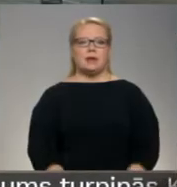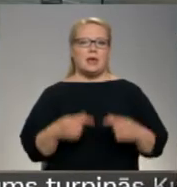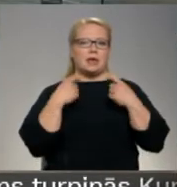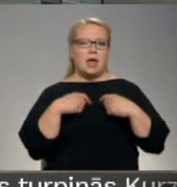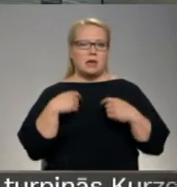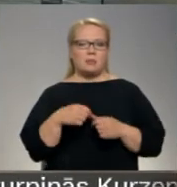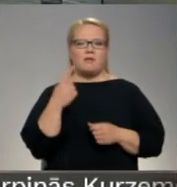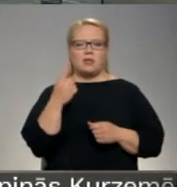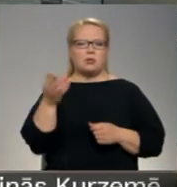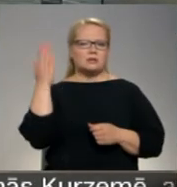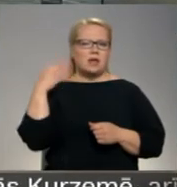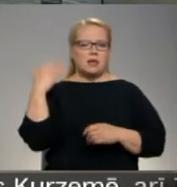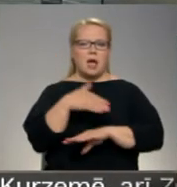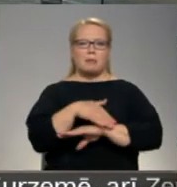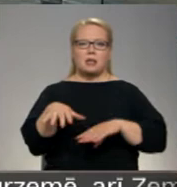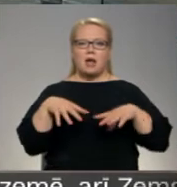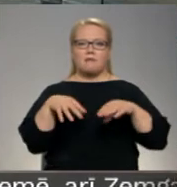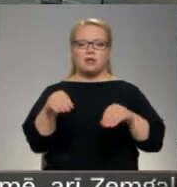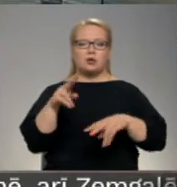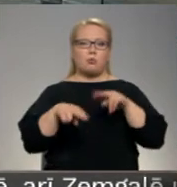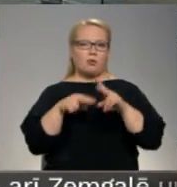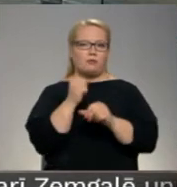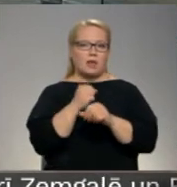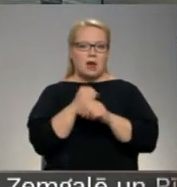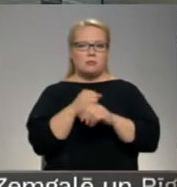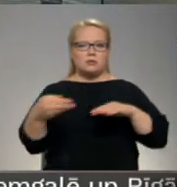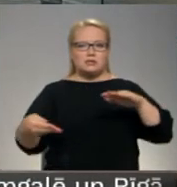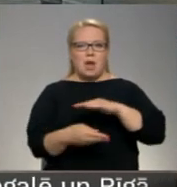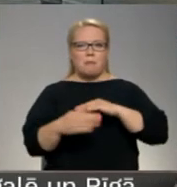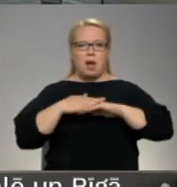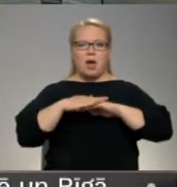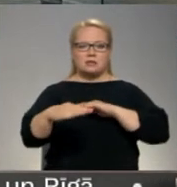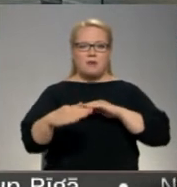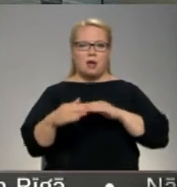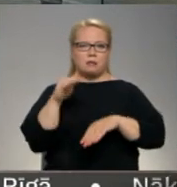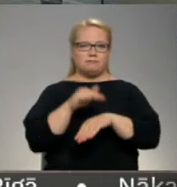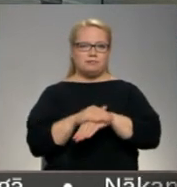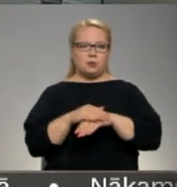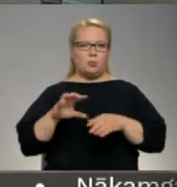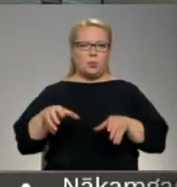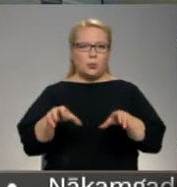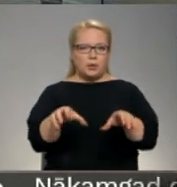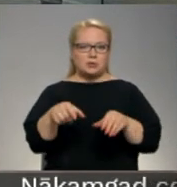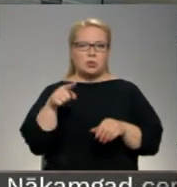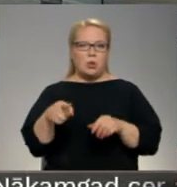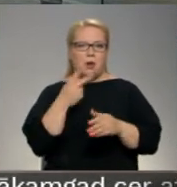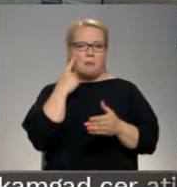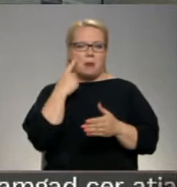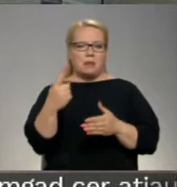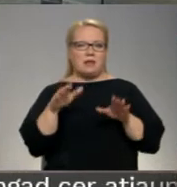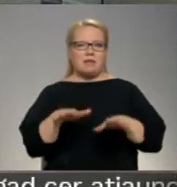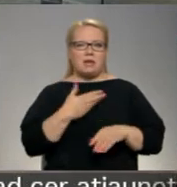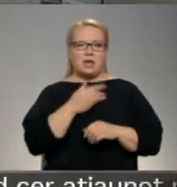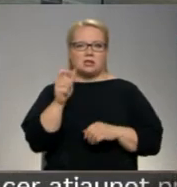Jākapilī vienā no senākajām ielām veicot būvdarbu zem asfaltu atklātas brūģis, to pamanījuši vietējie iedzīvotāji un viedrība